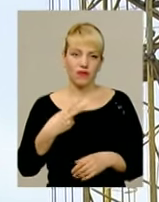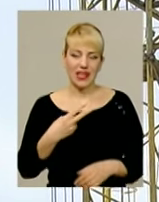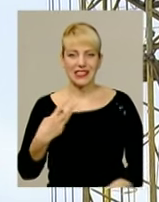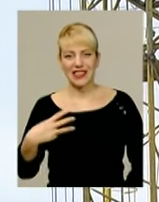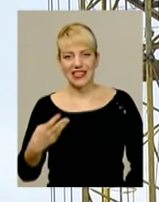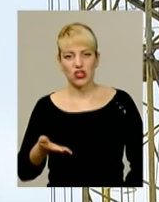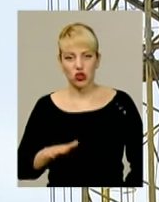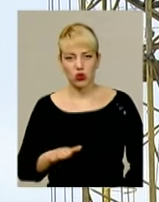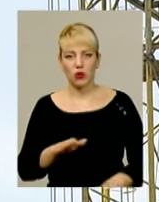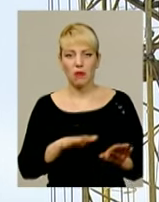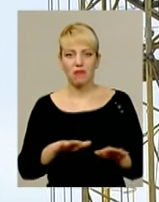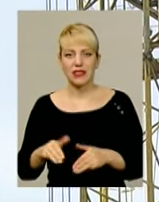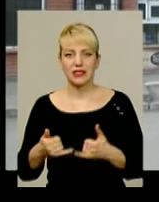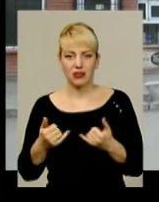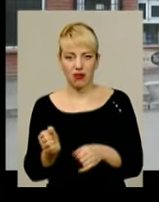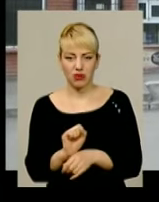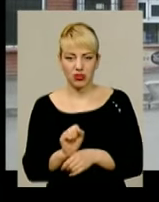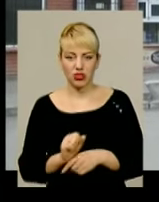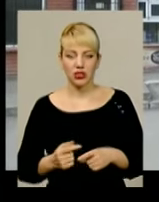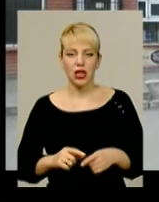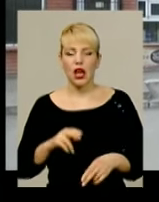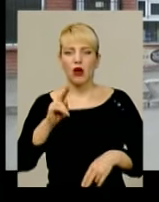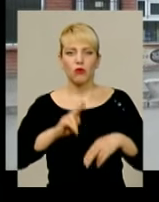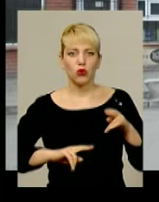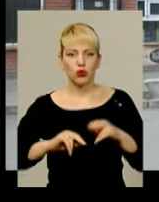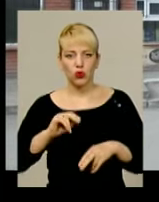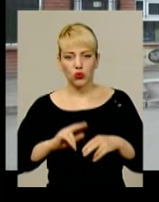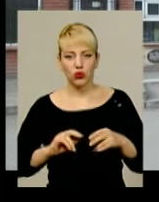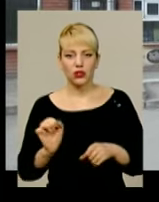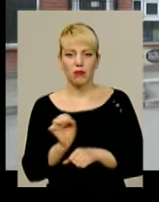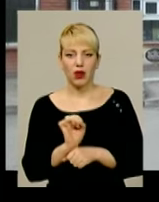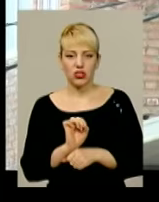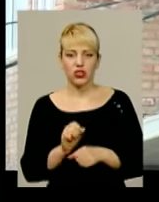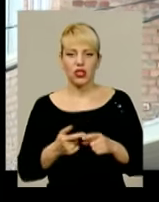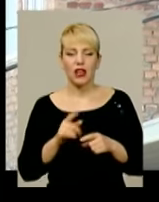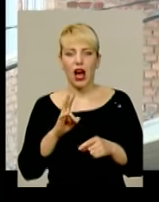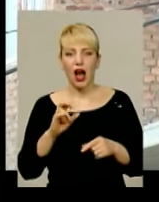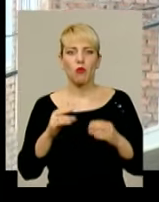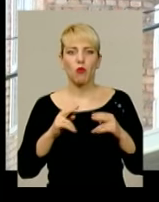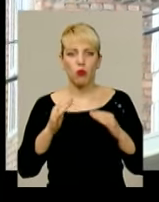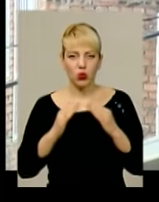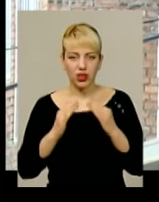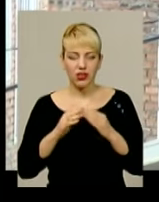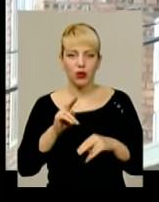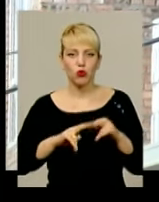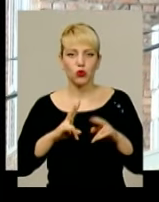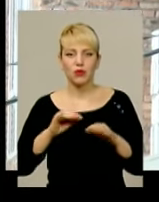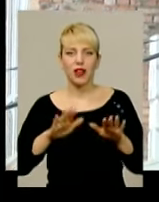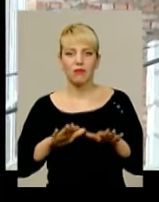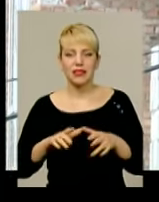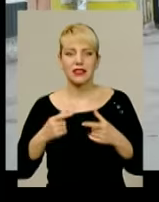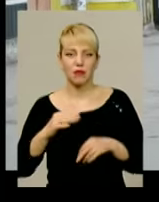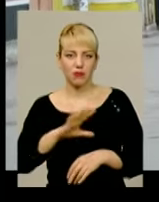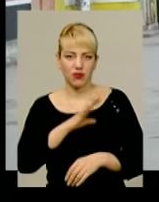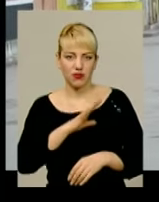доки будують, як будують. Причому будинки ростуть на стоянках, як приклад вулиця Львівське шосе. Тут на частині земельної ділянки вже